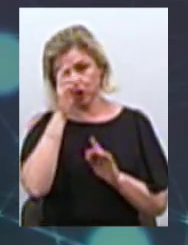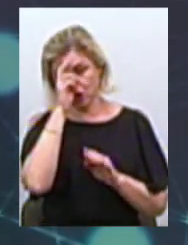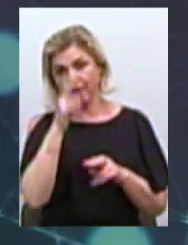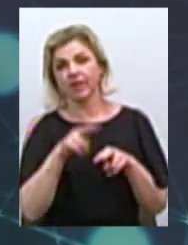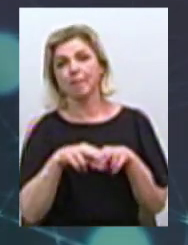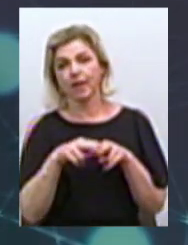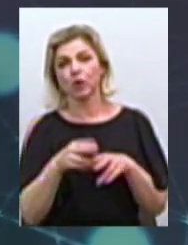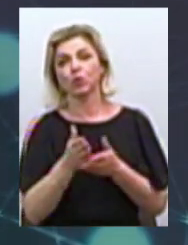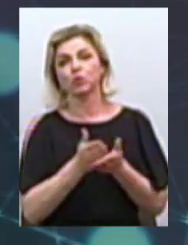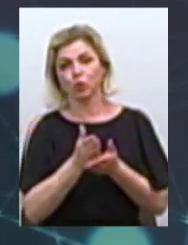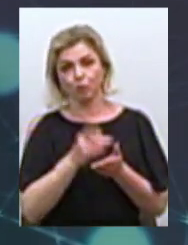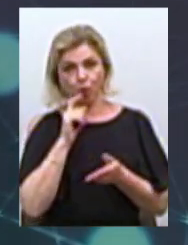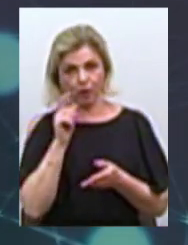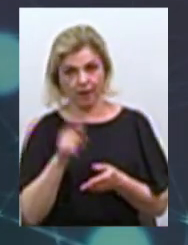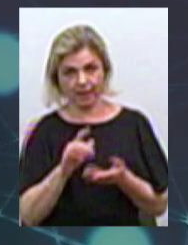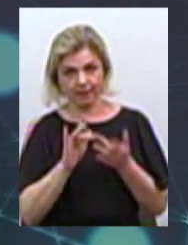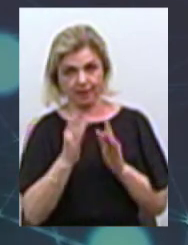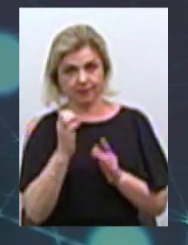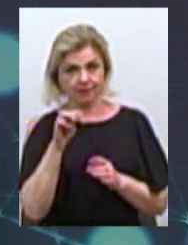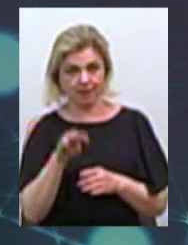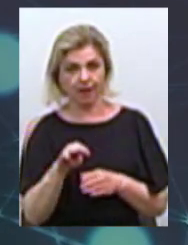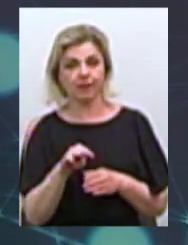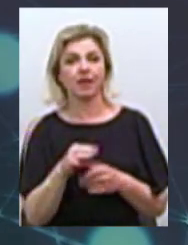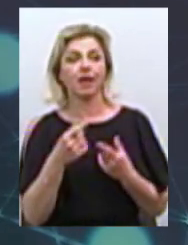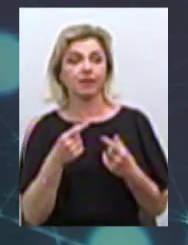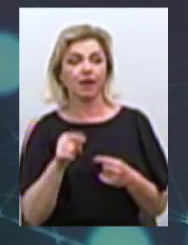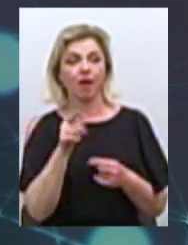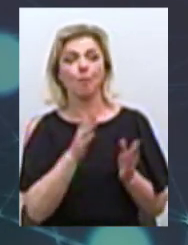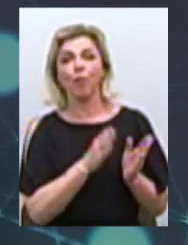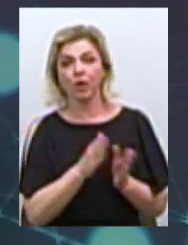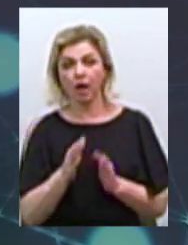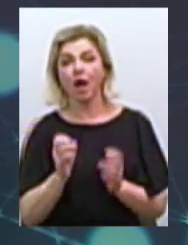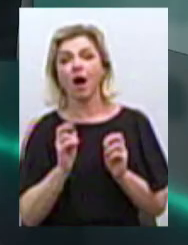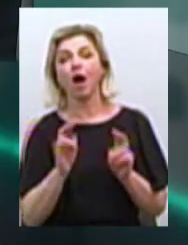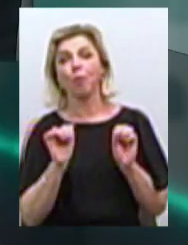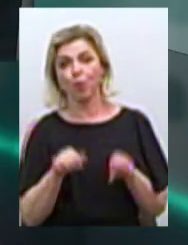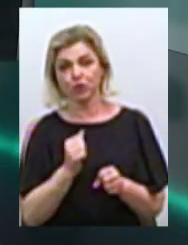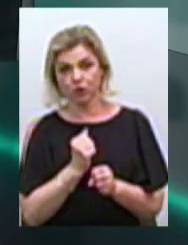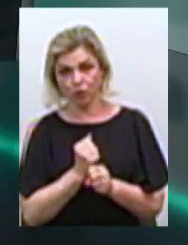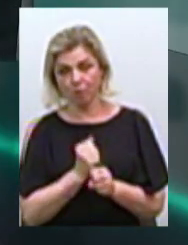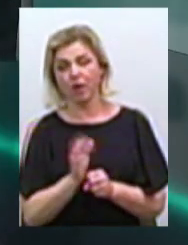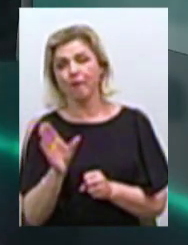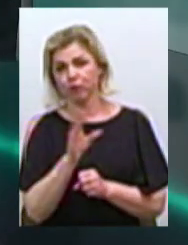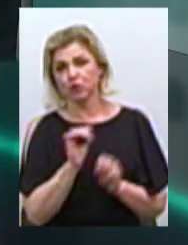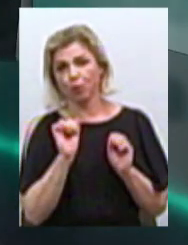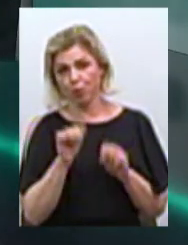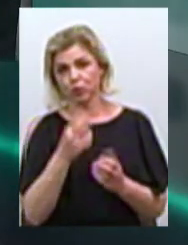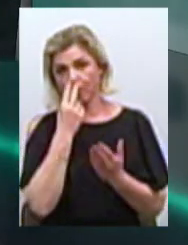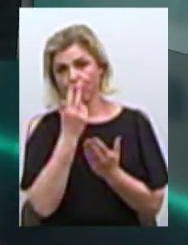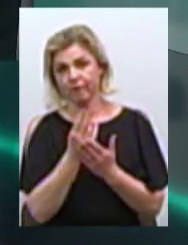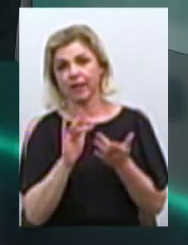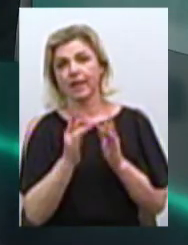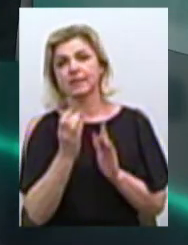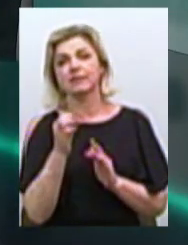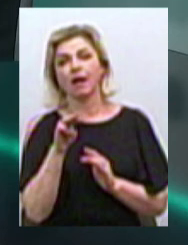служби України. Весь порядок, як це можна зробити, це все можна подивитися на